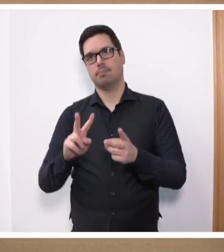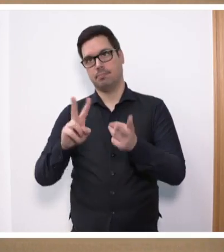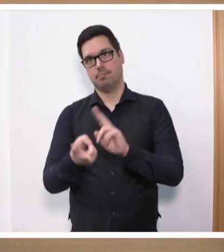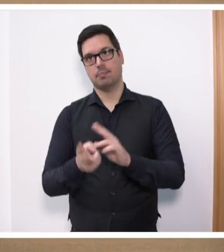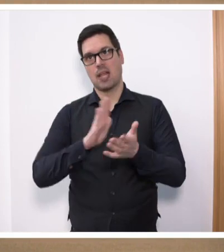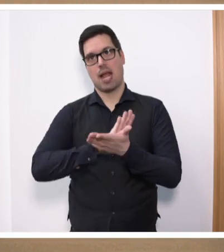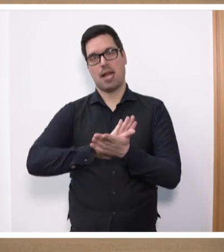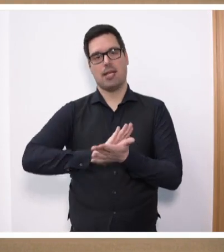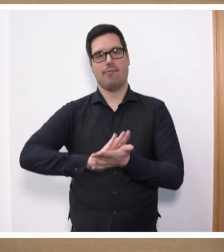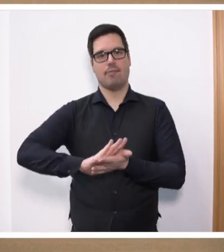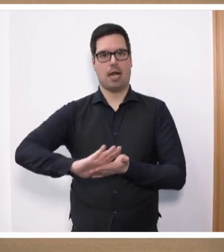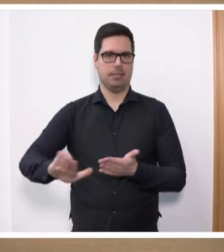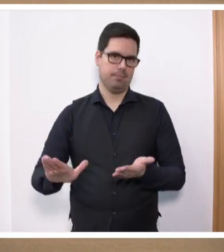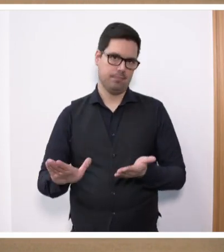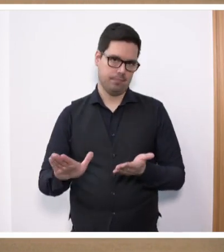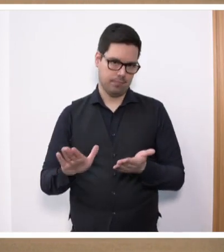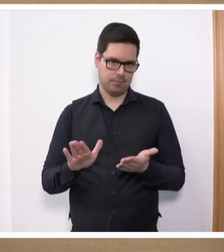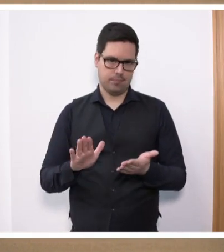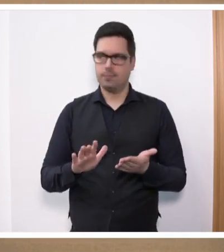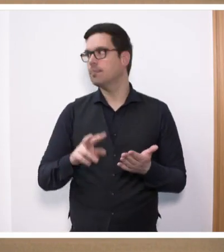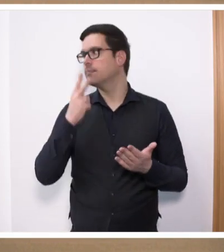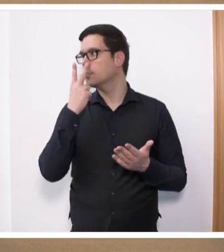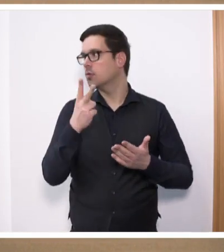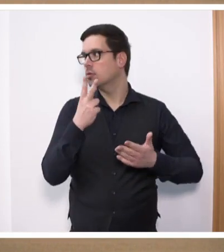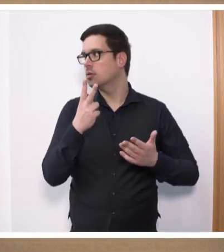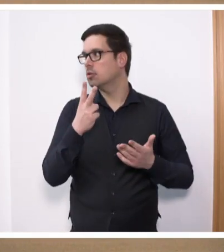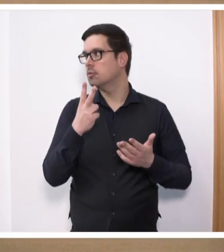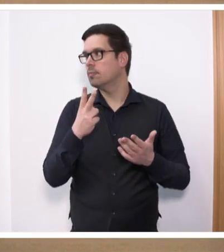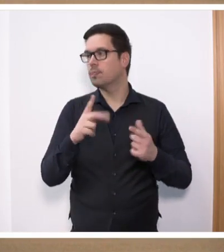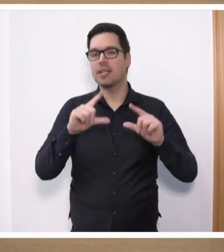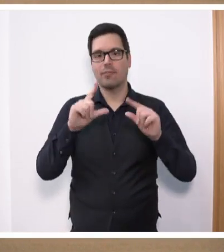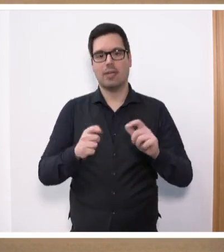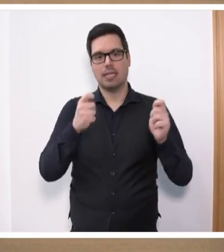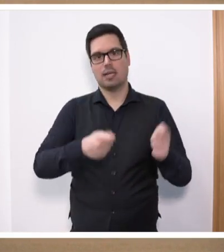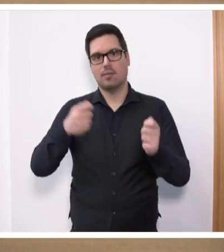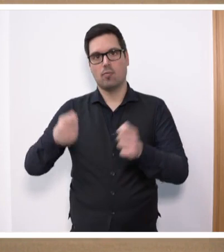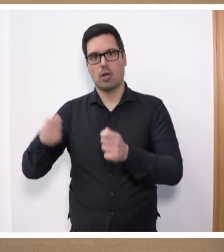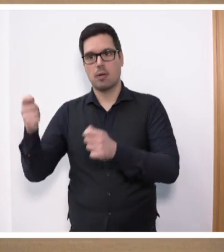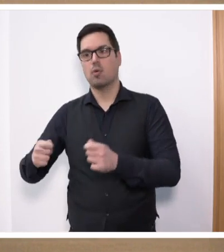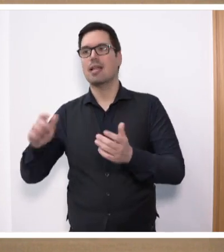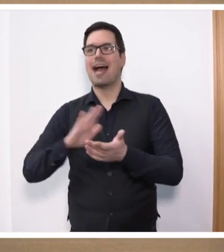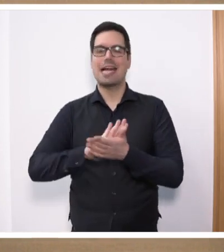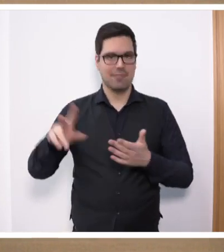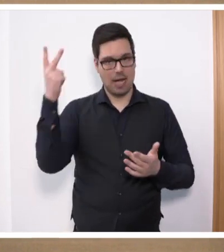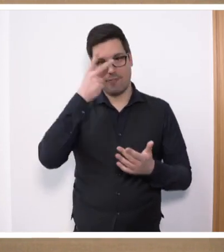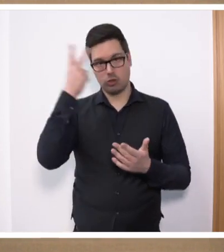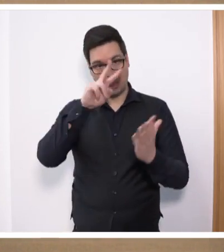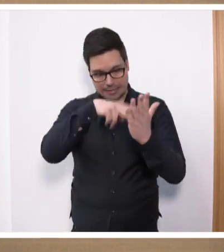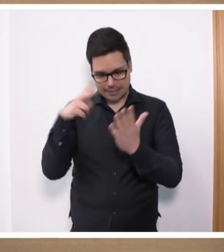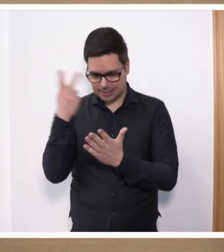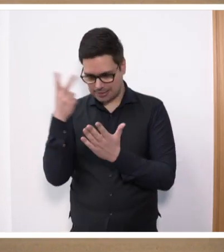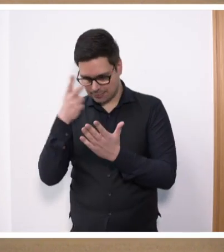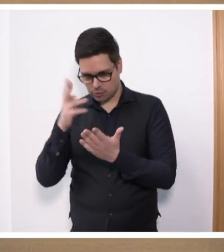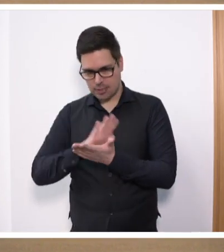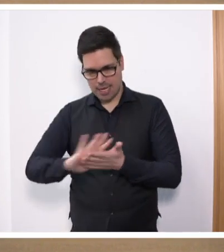Einfachheit. Hier gilt es zu beachten, dass es sinnvoll ist, wenig Vorgaben und eine leichte Verständlichkeit ins Zentrum des Geschehens